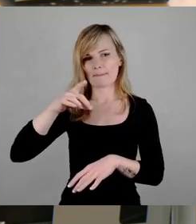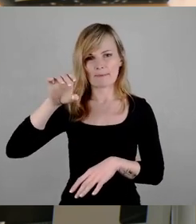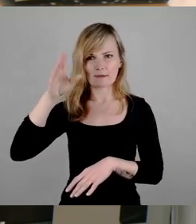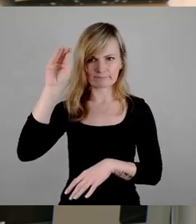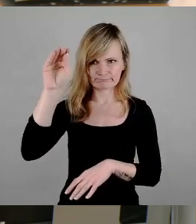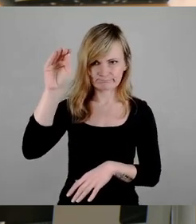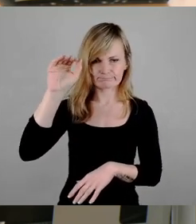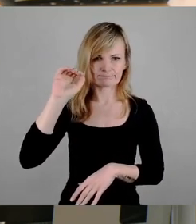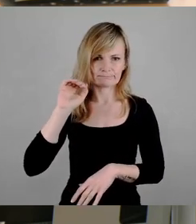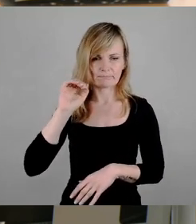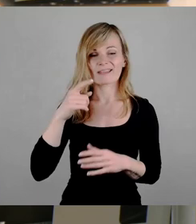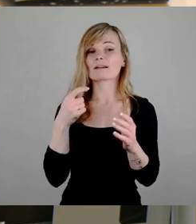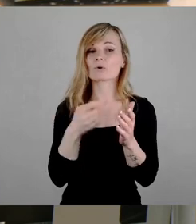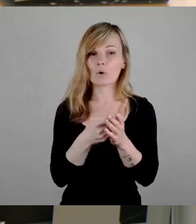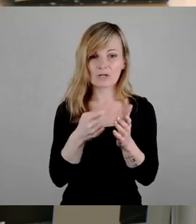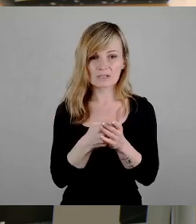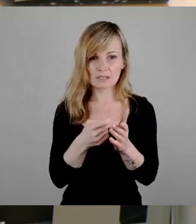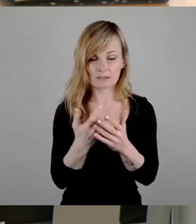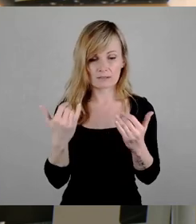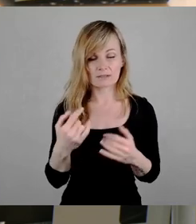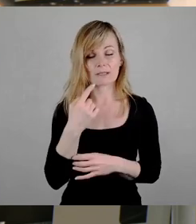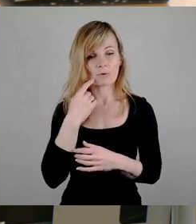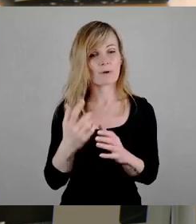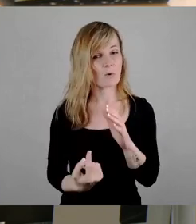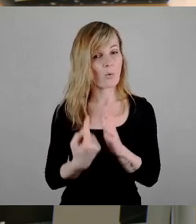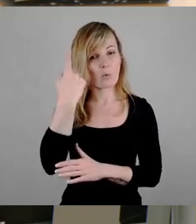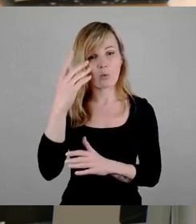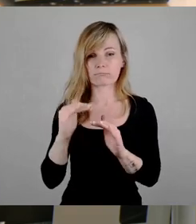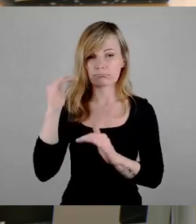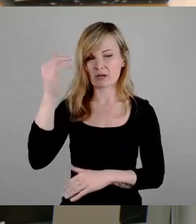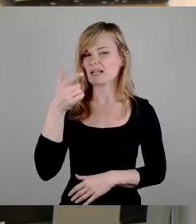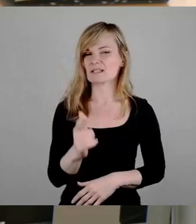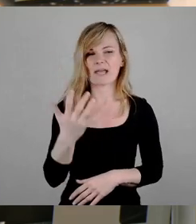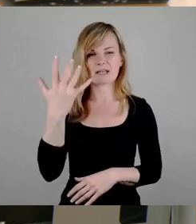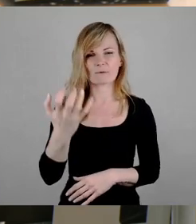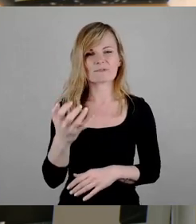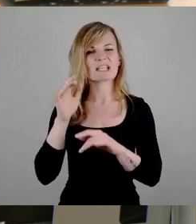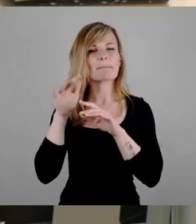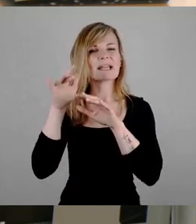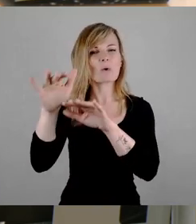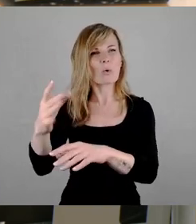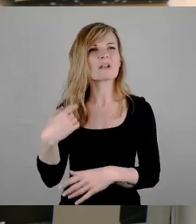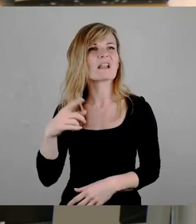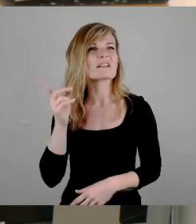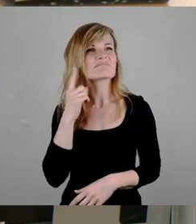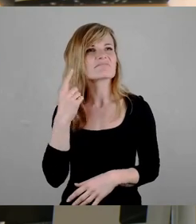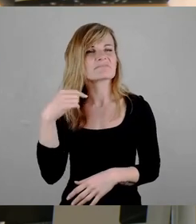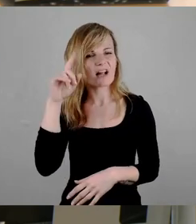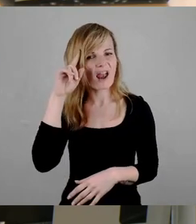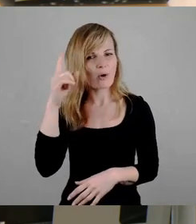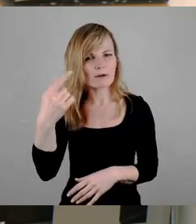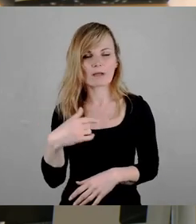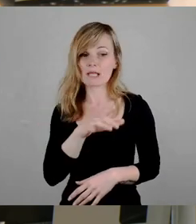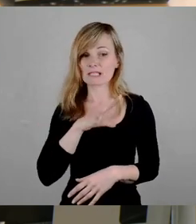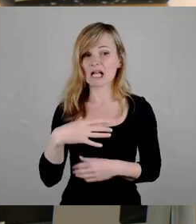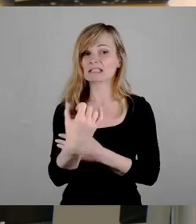Die Kosten sind im Moment riesig groß, 250 Millionen waren wir irgendwann im Gespräch. Natürlich sagt auch Sachsen Energie, im Moment